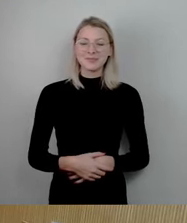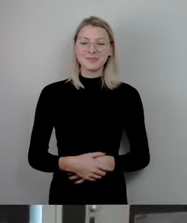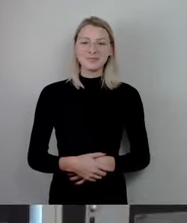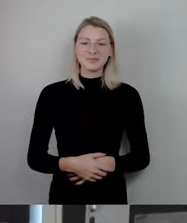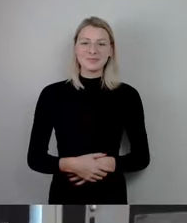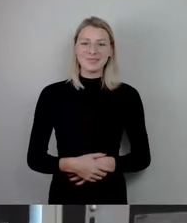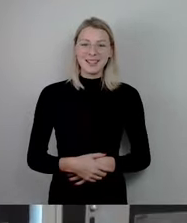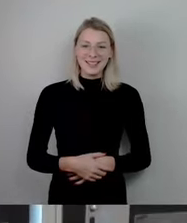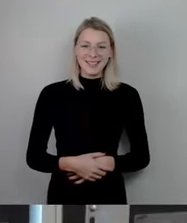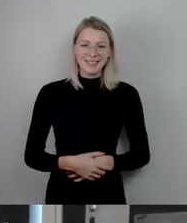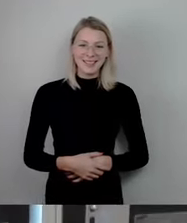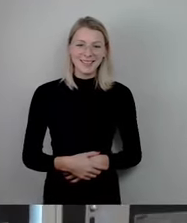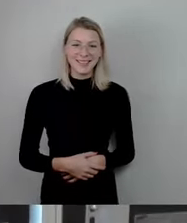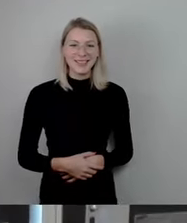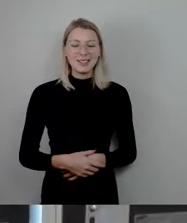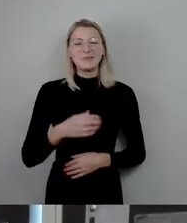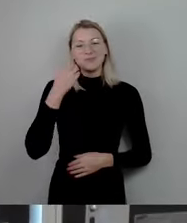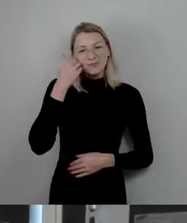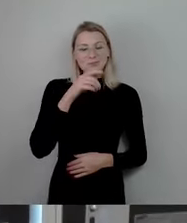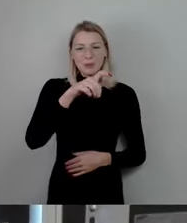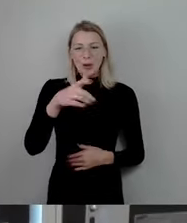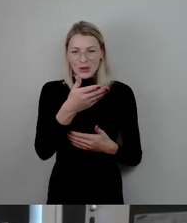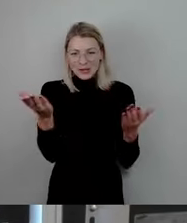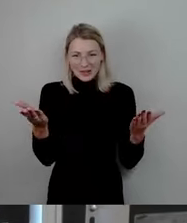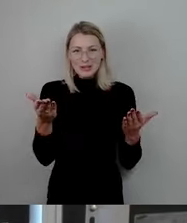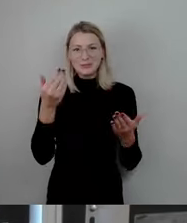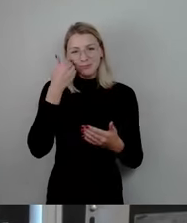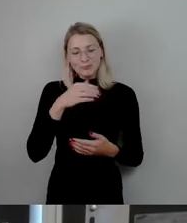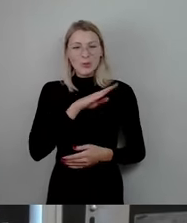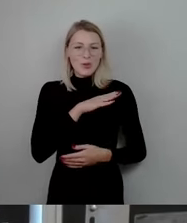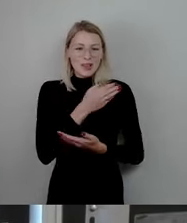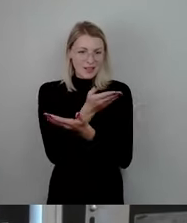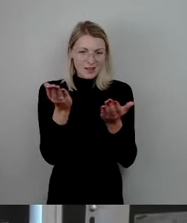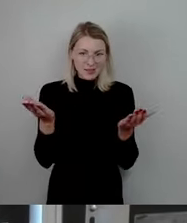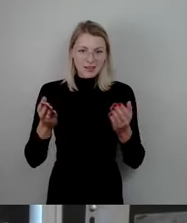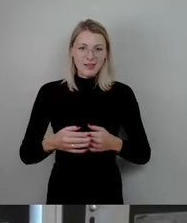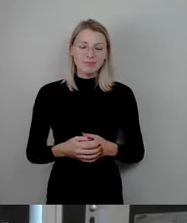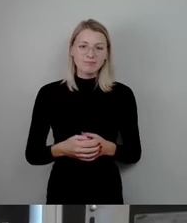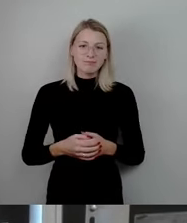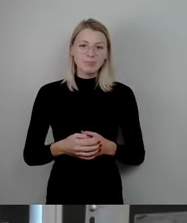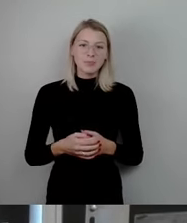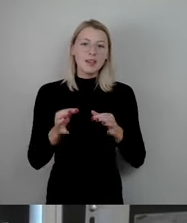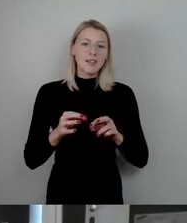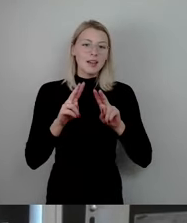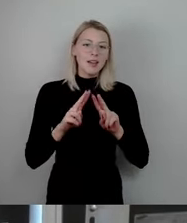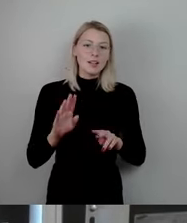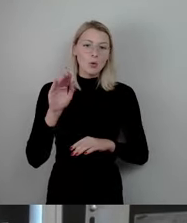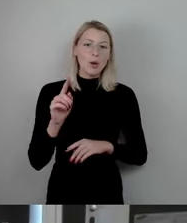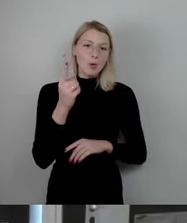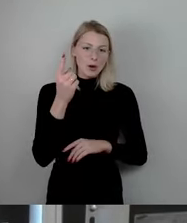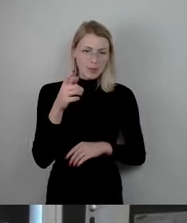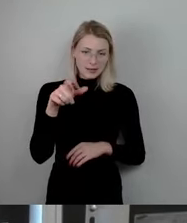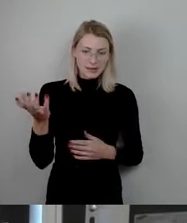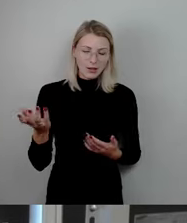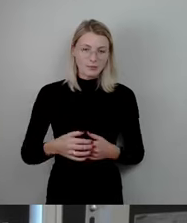Ja, liebe Mitbürgerinnen und Mitbürger, liebe Geschätzte Kolleginnen und Kollegen, sehr geehrter Herr Oberbürgermeister, eine